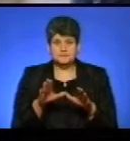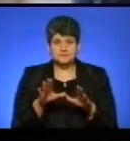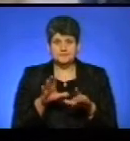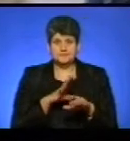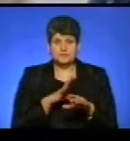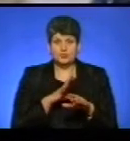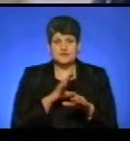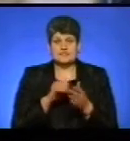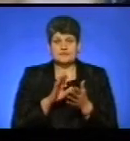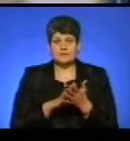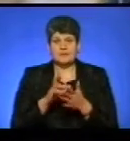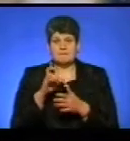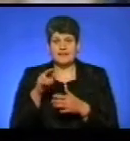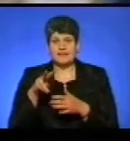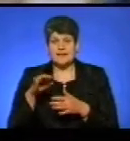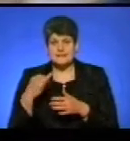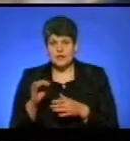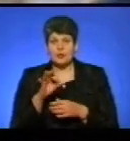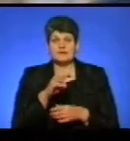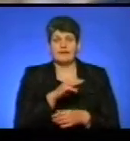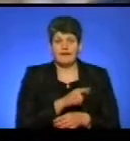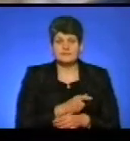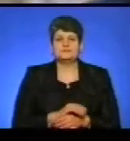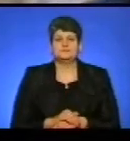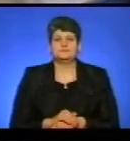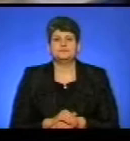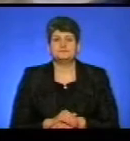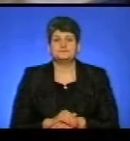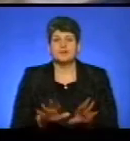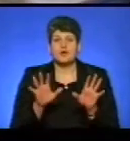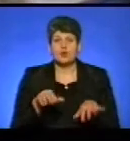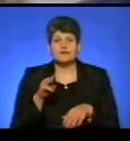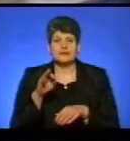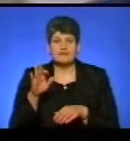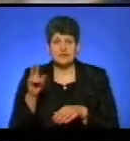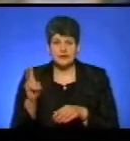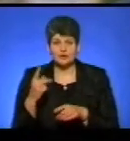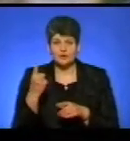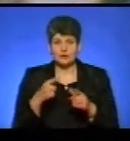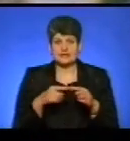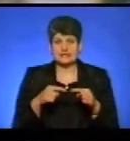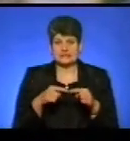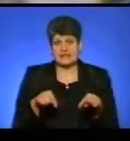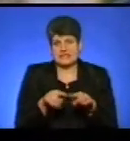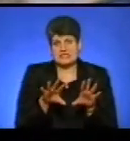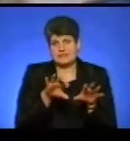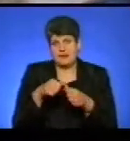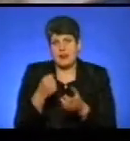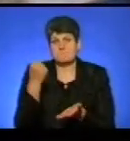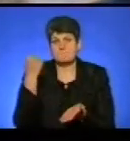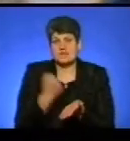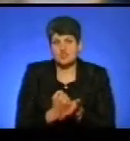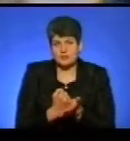зокрема, в Білецькій ОТГ. відповідно, те, що голова ДВК однієї з дільниць винесла печатку з